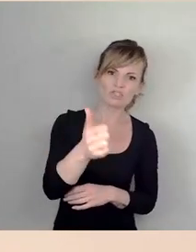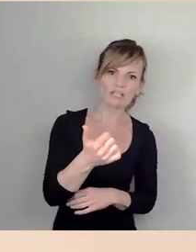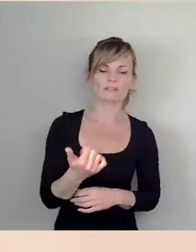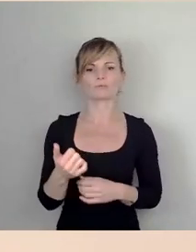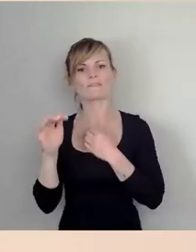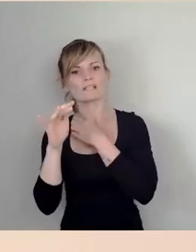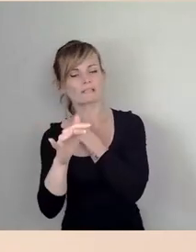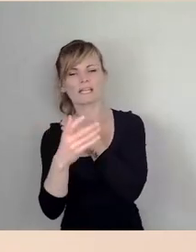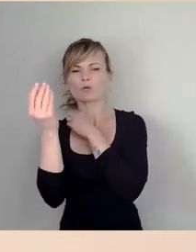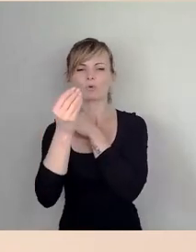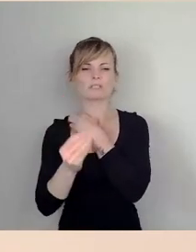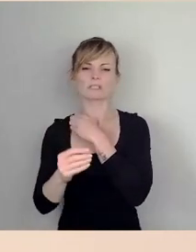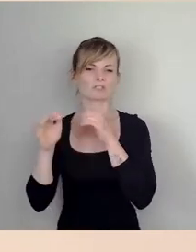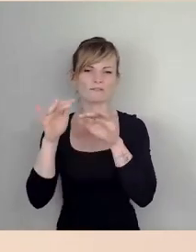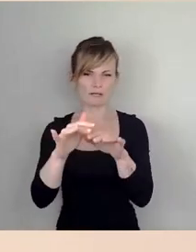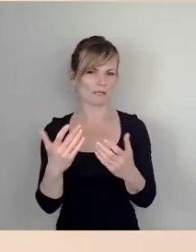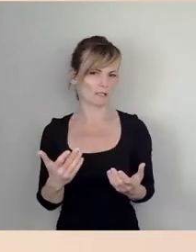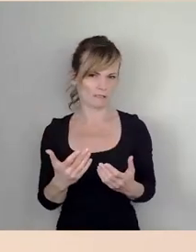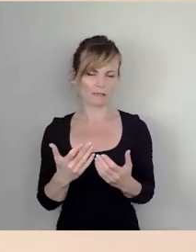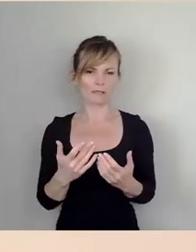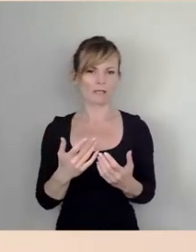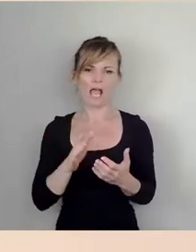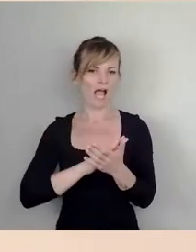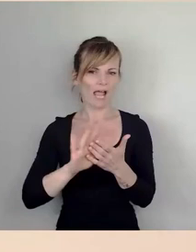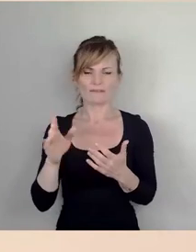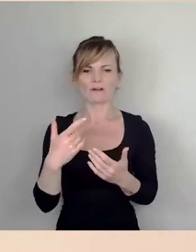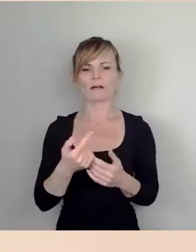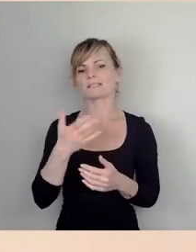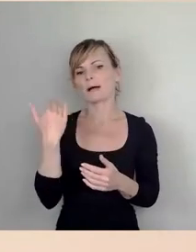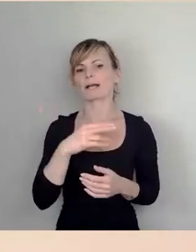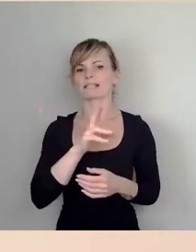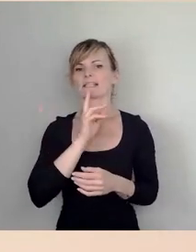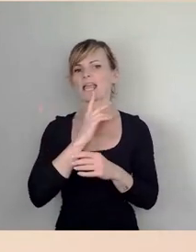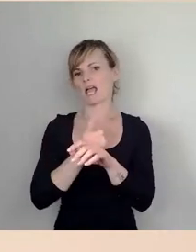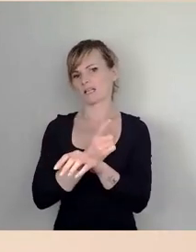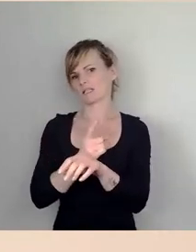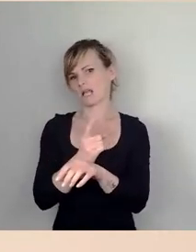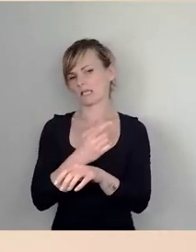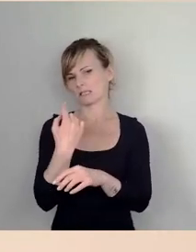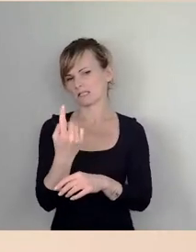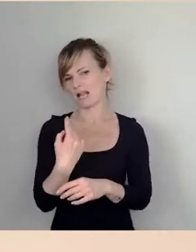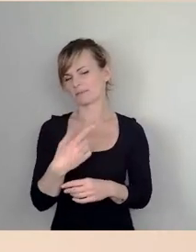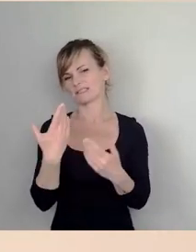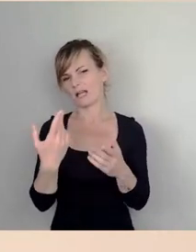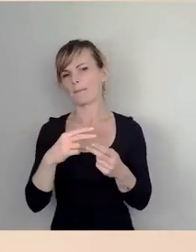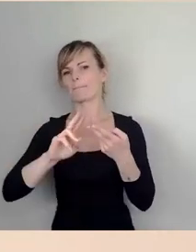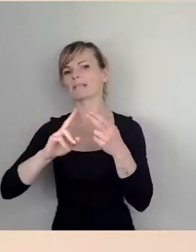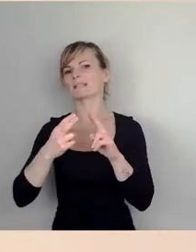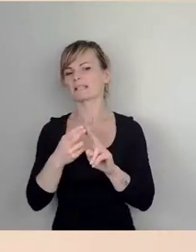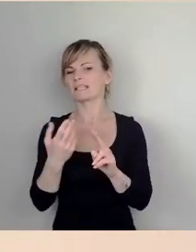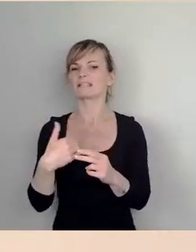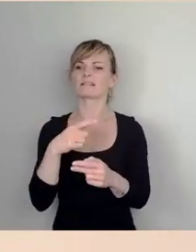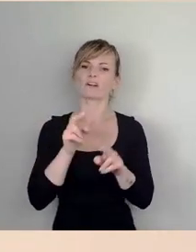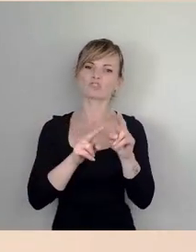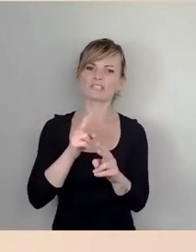nicht zum künstlerischen Wirken, sondern insbesondere zum Wirken in der DDR-Zeit als Mitglied entsprechender Institutionen.